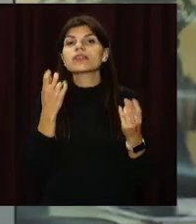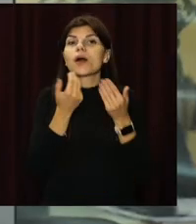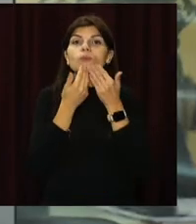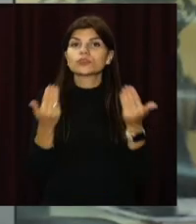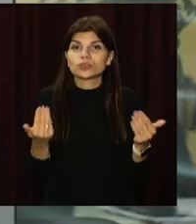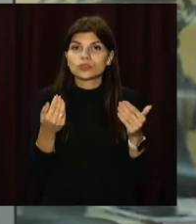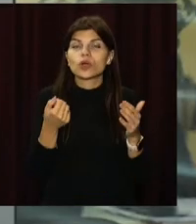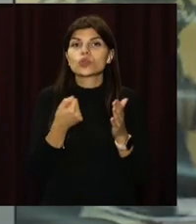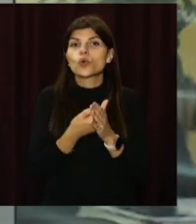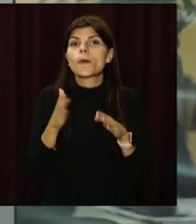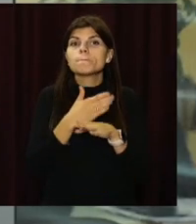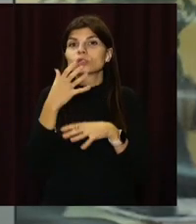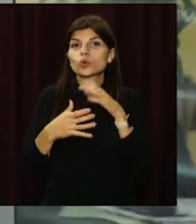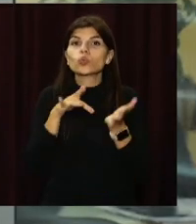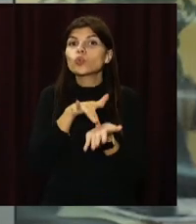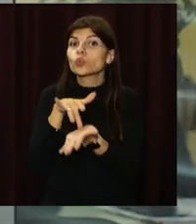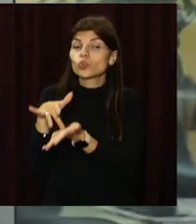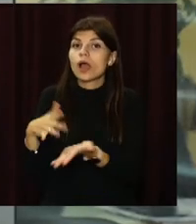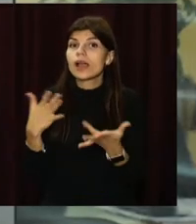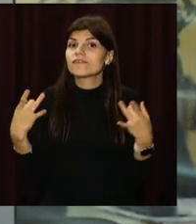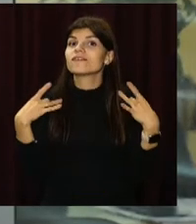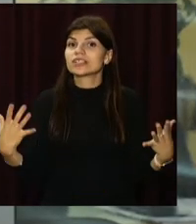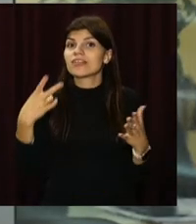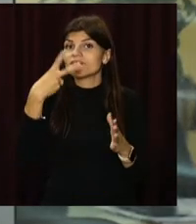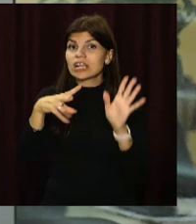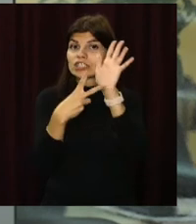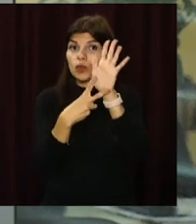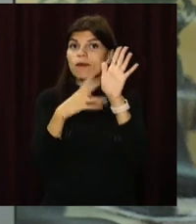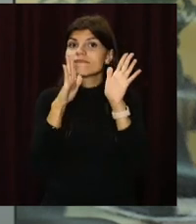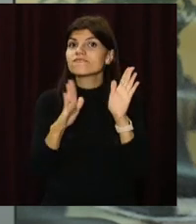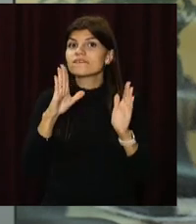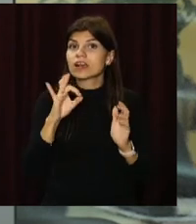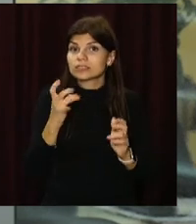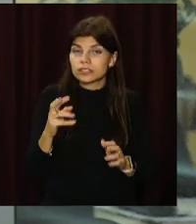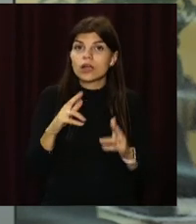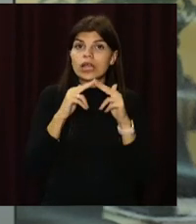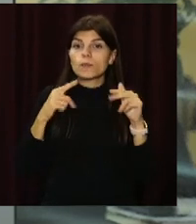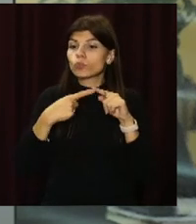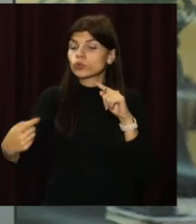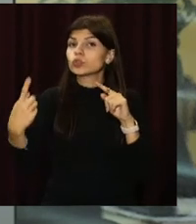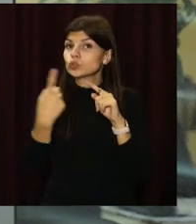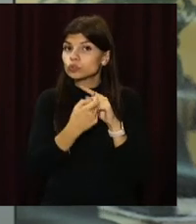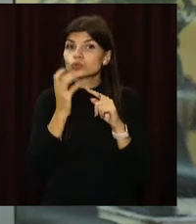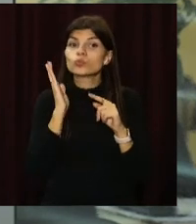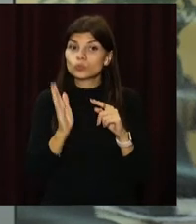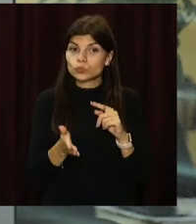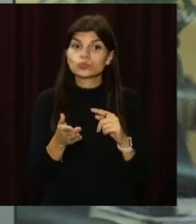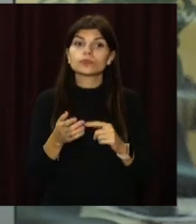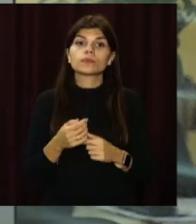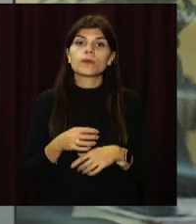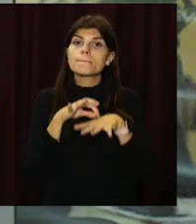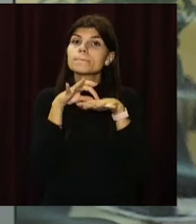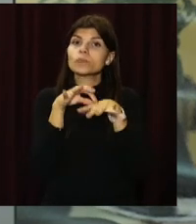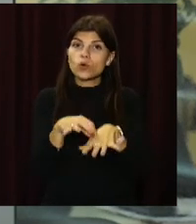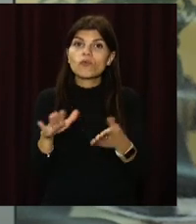Інформація наостанок. До Міжнародного дня туризму, який відзначається 27 вересня, у Дніпрі протягом наступного тишня